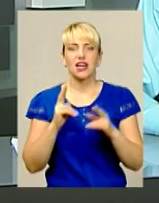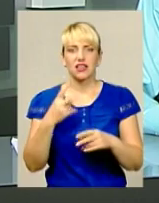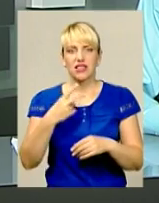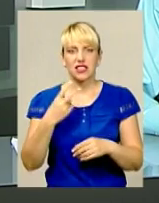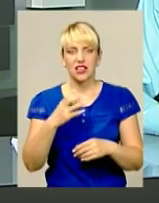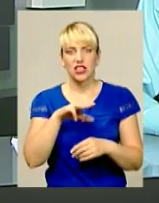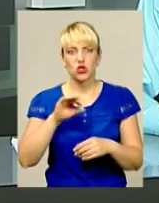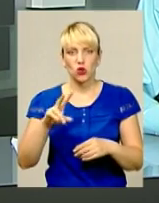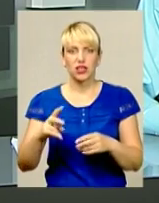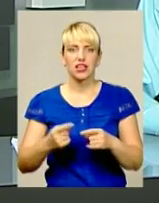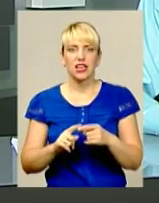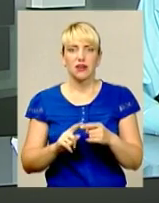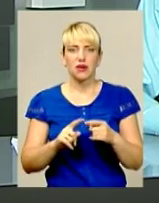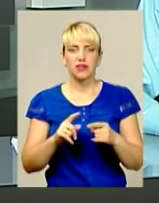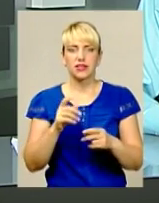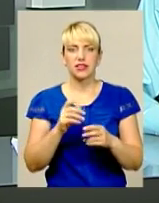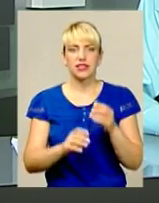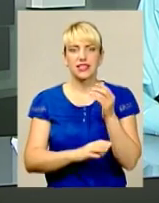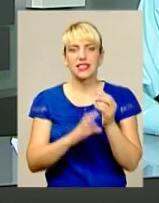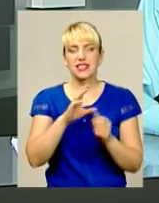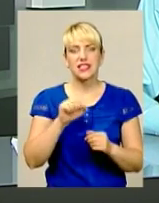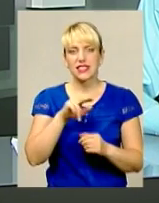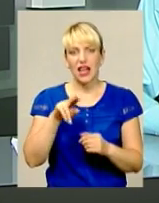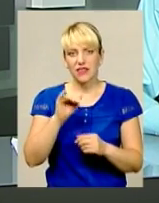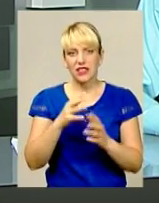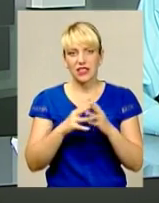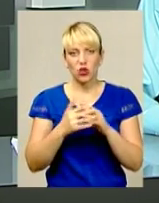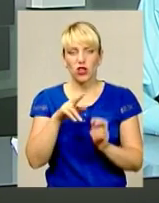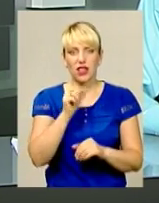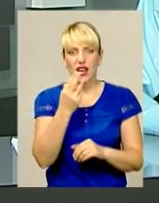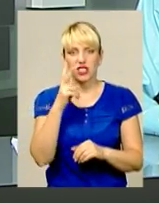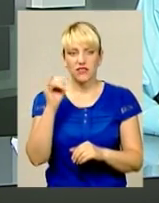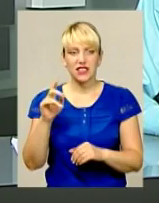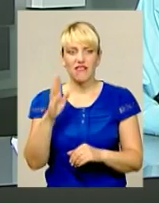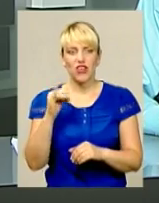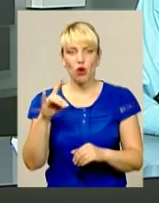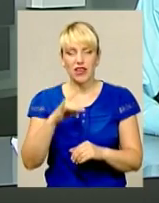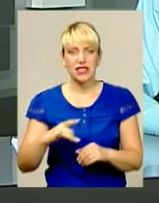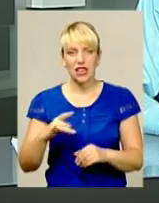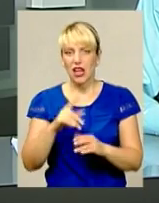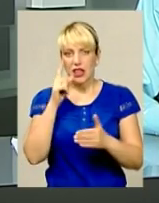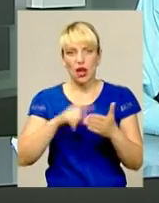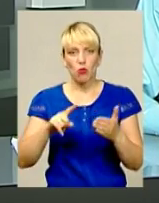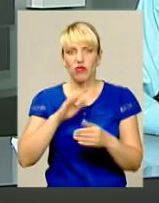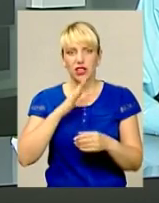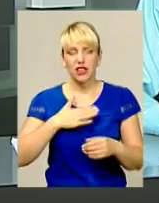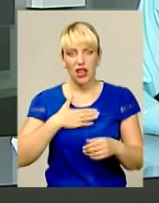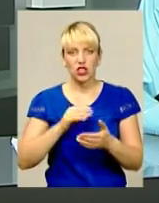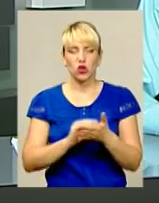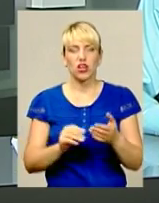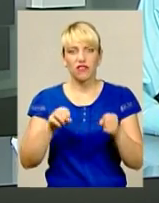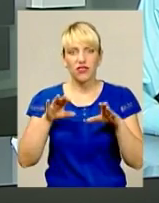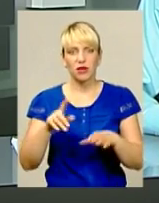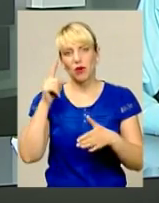сотих присадибної ділянки садівника-городника села Дашківці Вінковецького району, не повірили і наші кореспонденти. Тому